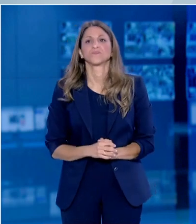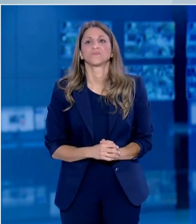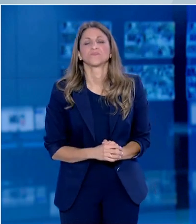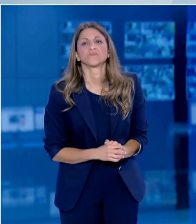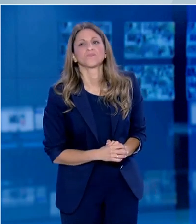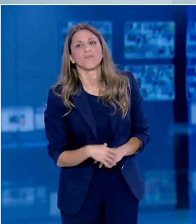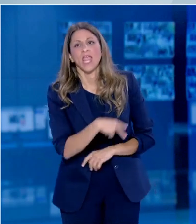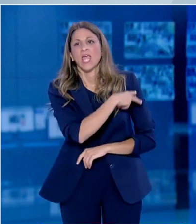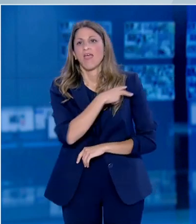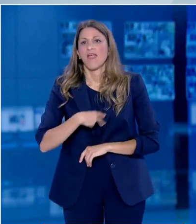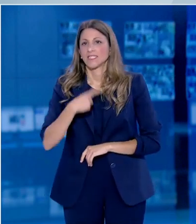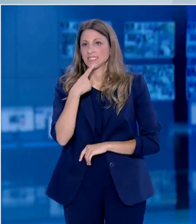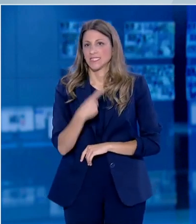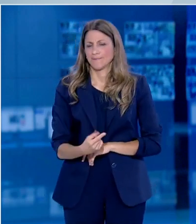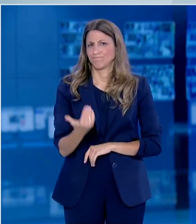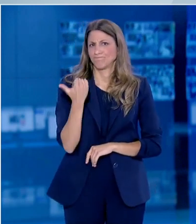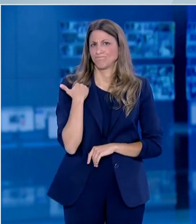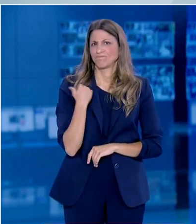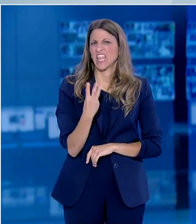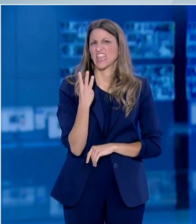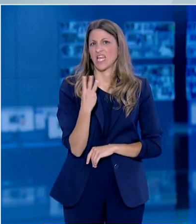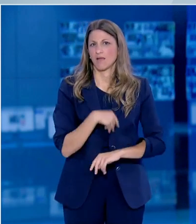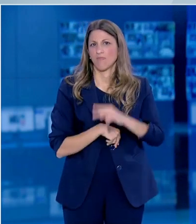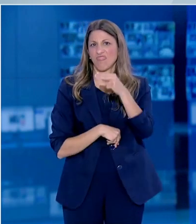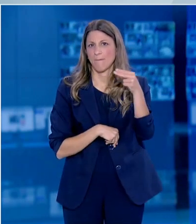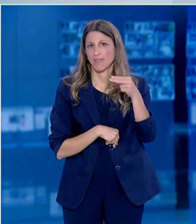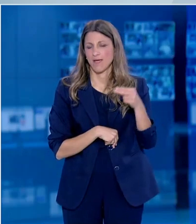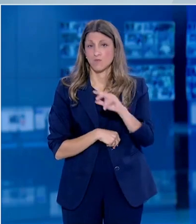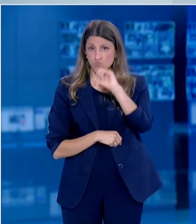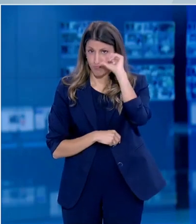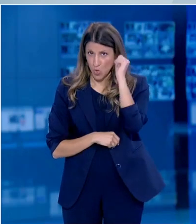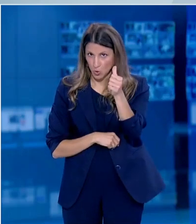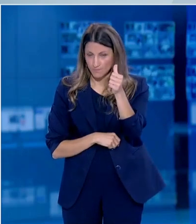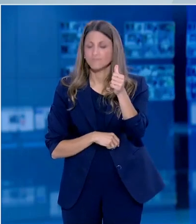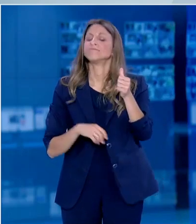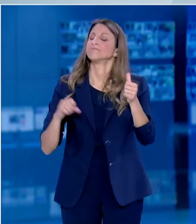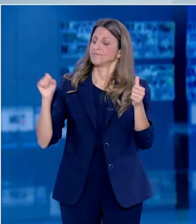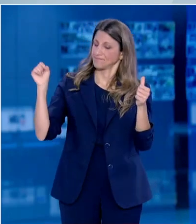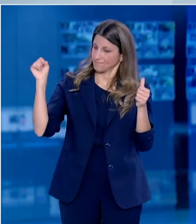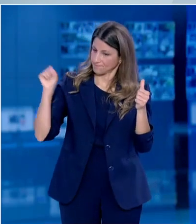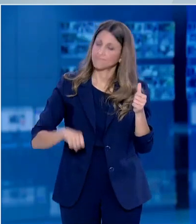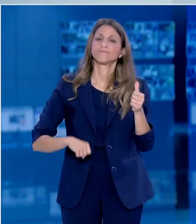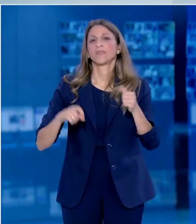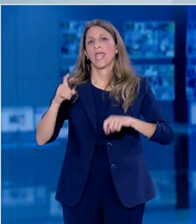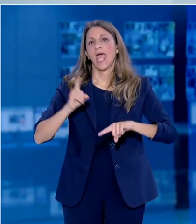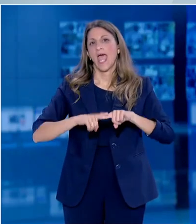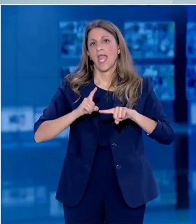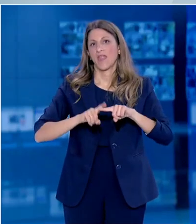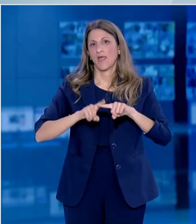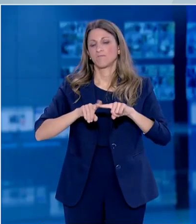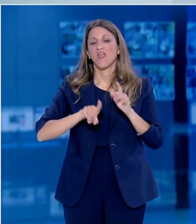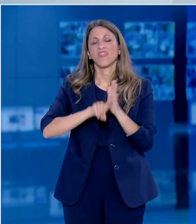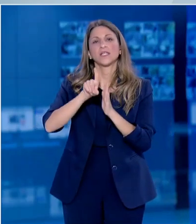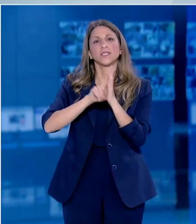Ρωτάει τρία διαφορετικά πράγματα η αγαπητή δημοσιογράφος. Πρώτον, όντως είναι καλή η πορεία των δεικτών που